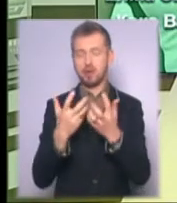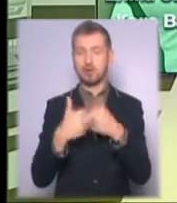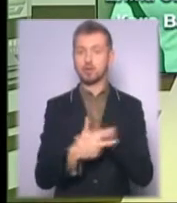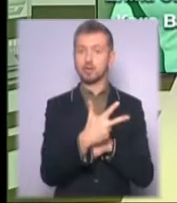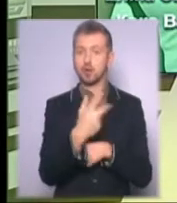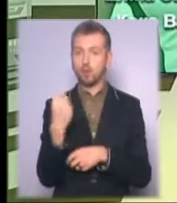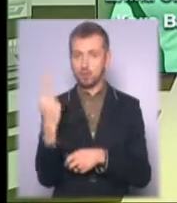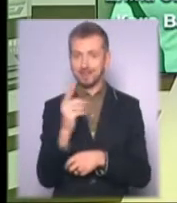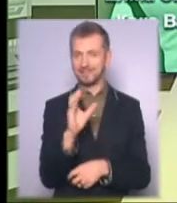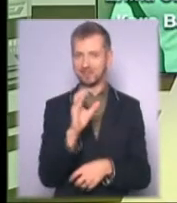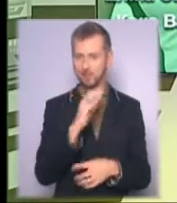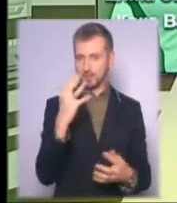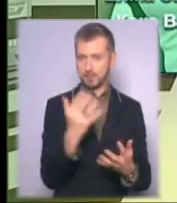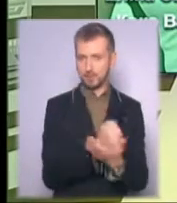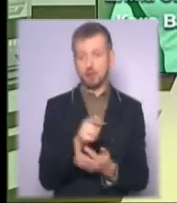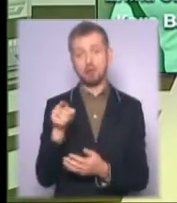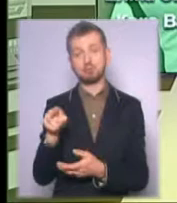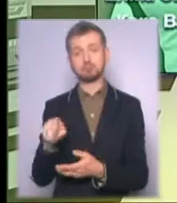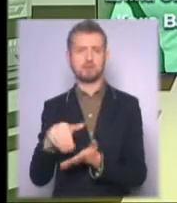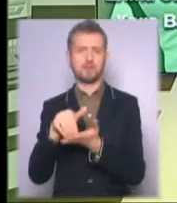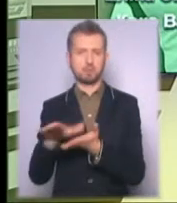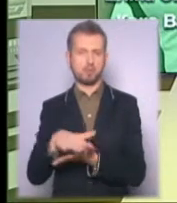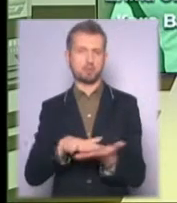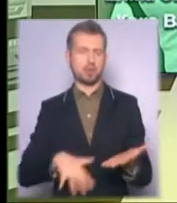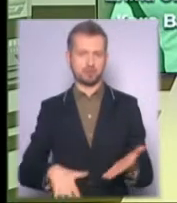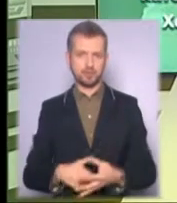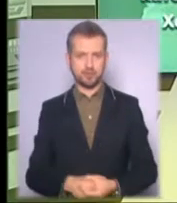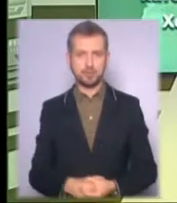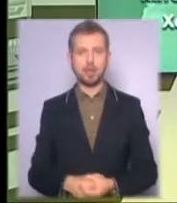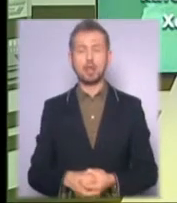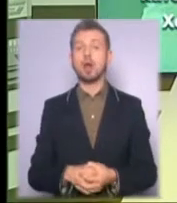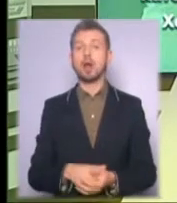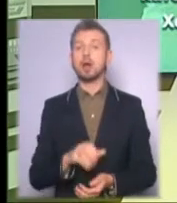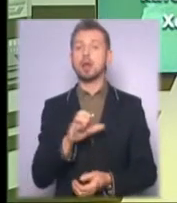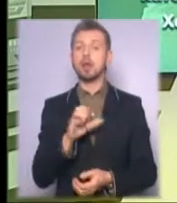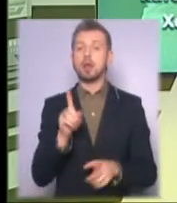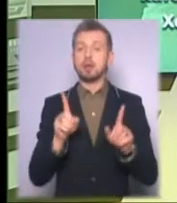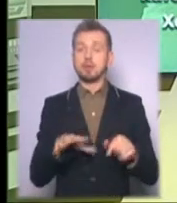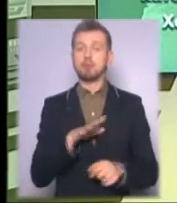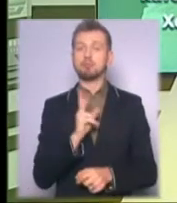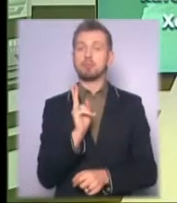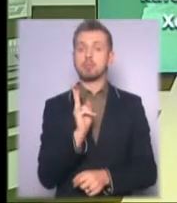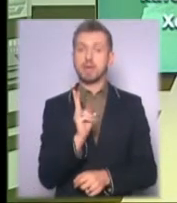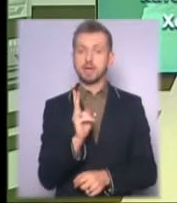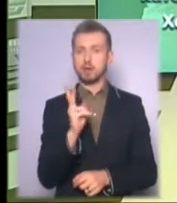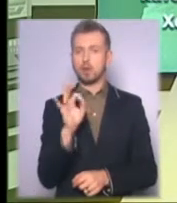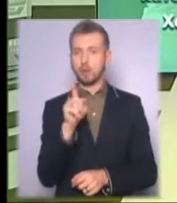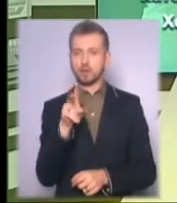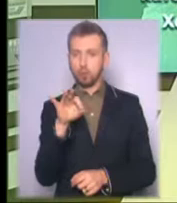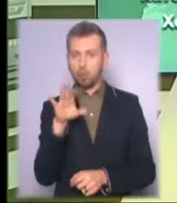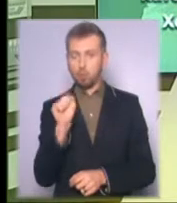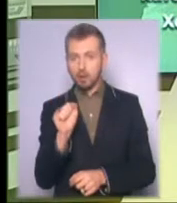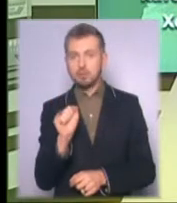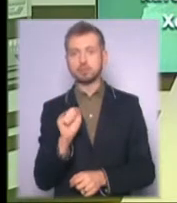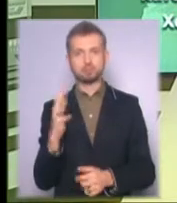користь Світоліної її суперниця відмовилася продовжувати боротьбу. Підтримала Світоліну також Катерина Козлова. Вона прийшла до другого раунду